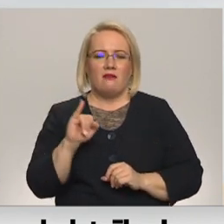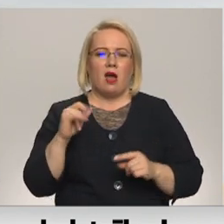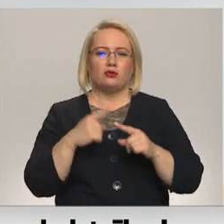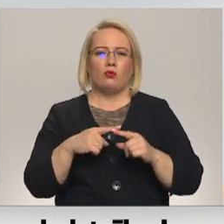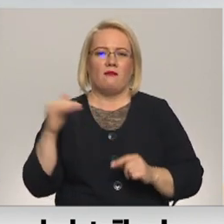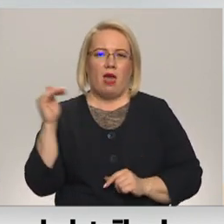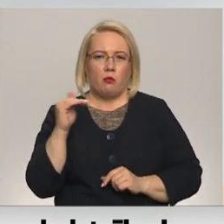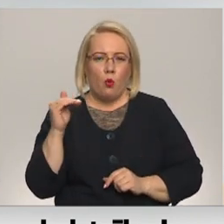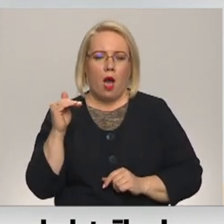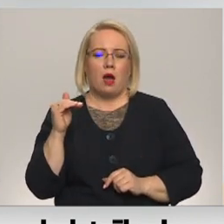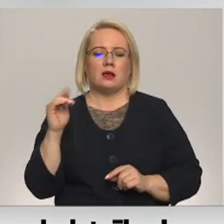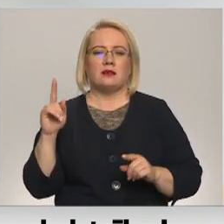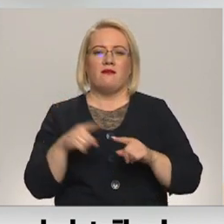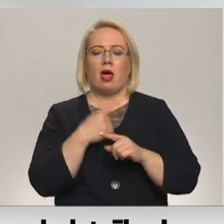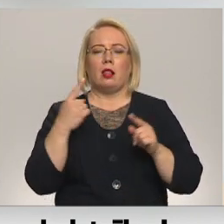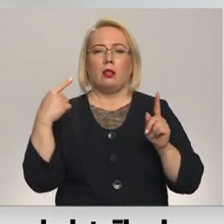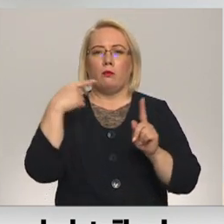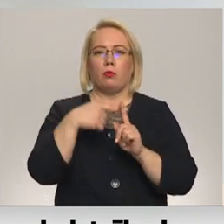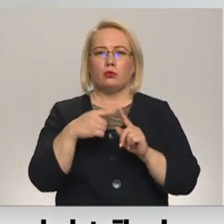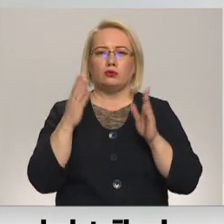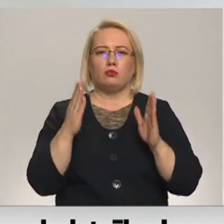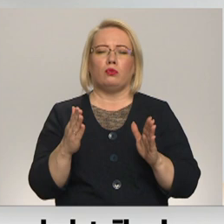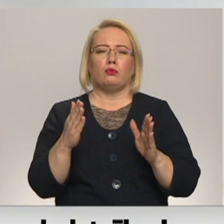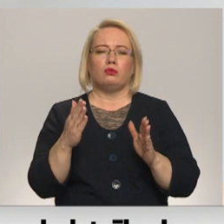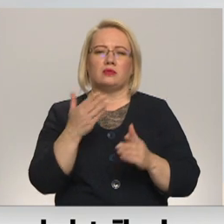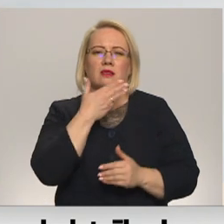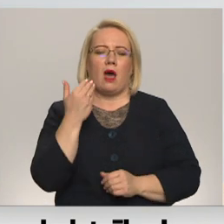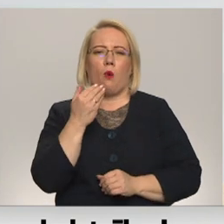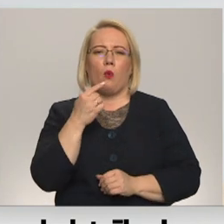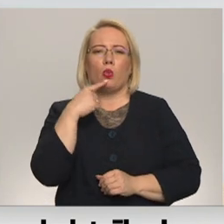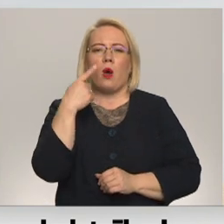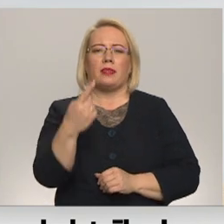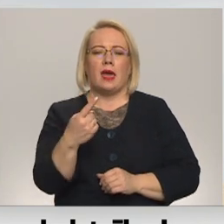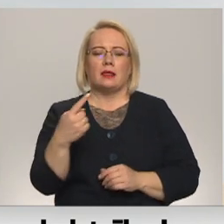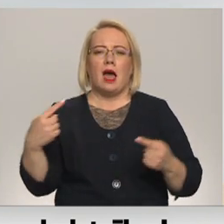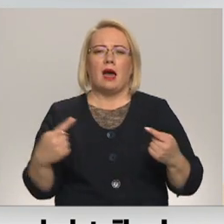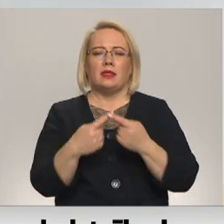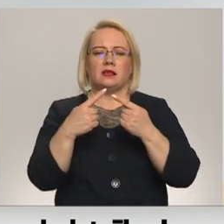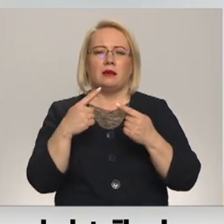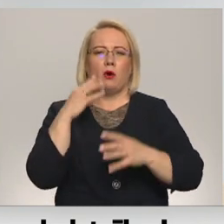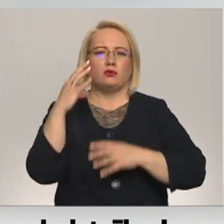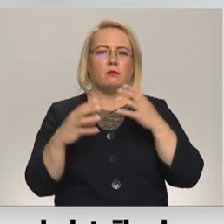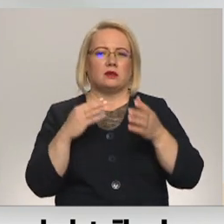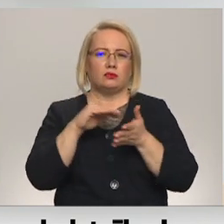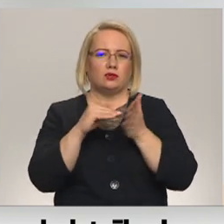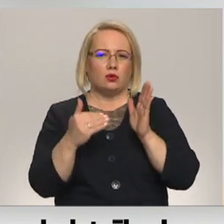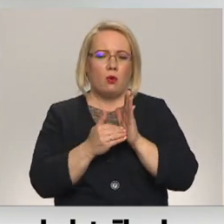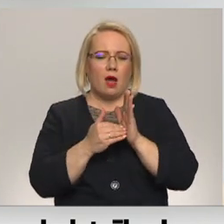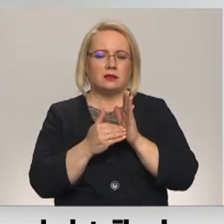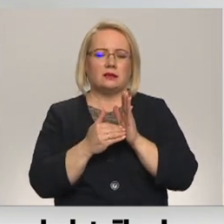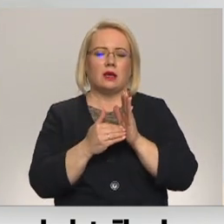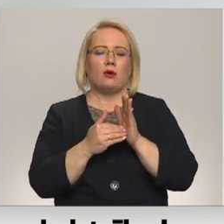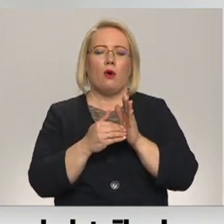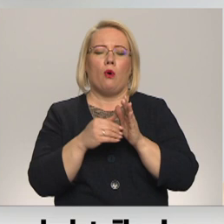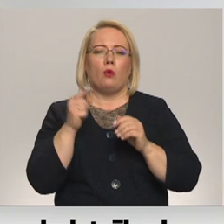nāk zināmā mērā tāda nenokļītība attiecībā ar ģeokultisko situāciju, kas var